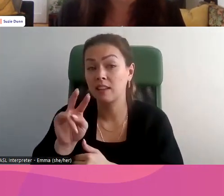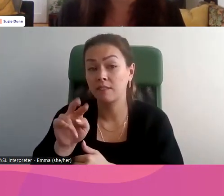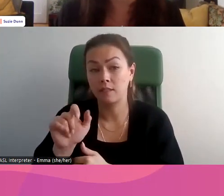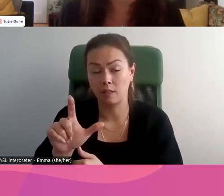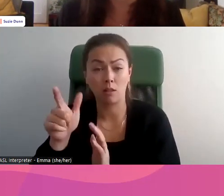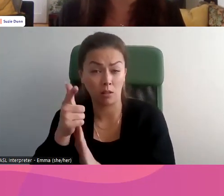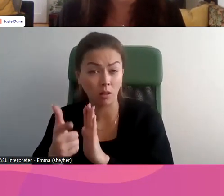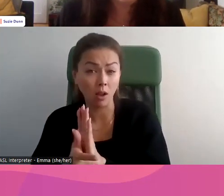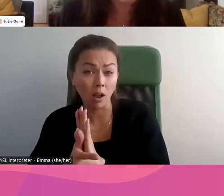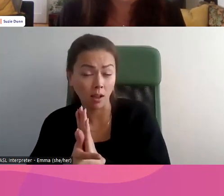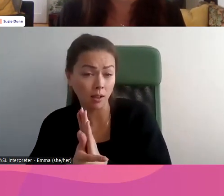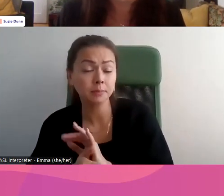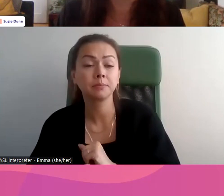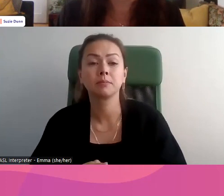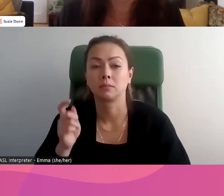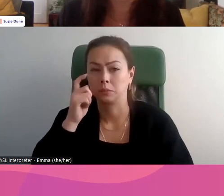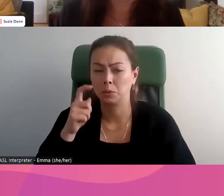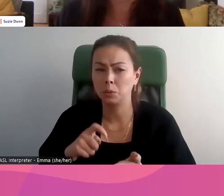d'autres lois, pardon.